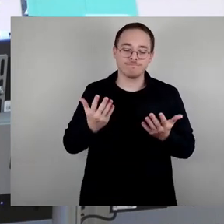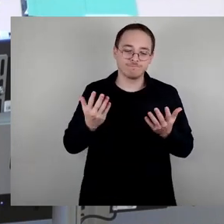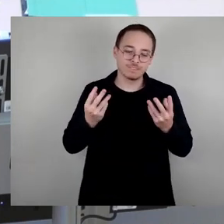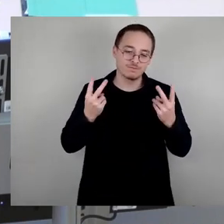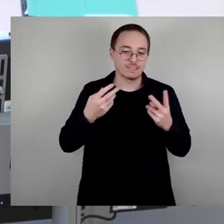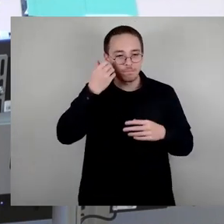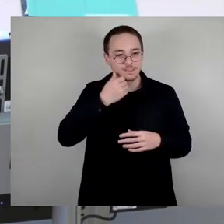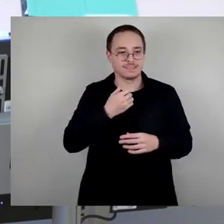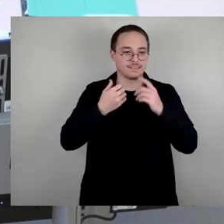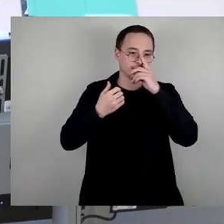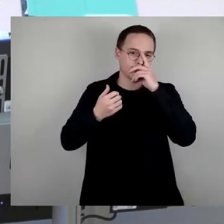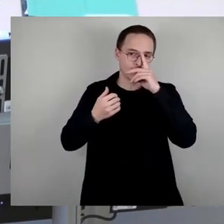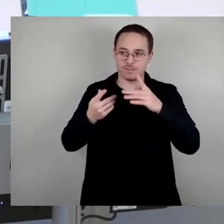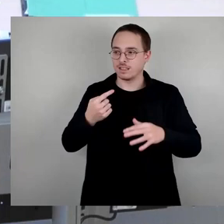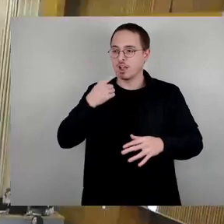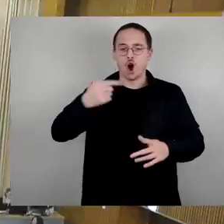Sache nicht gerecht. Vielen Dank.